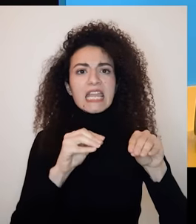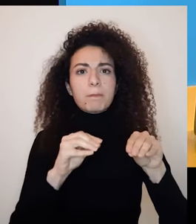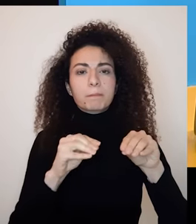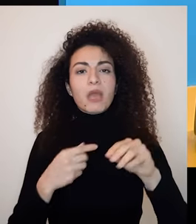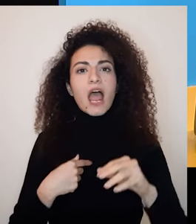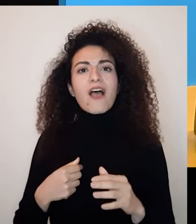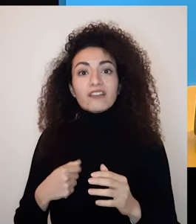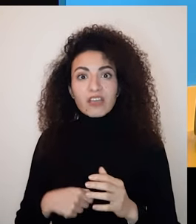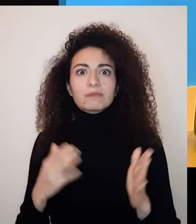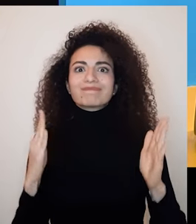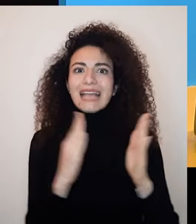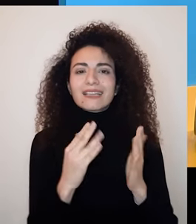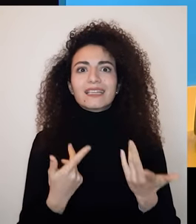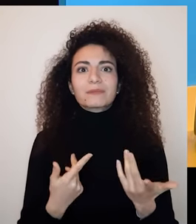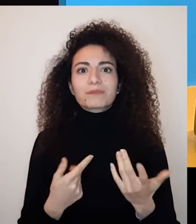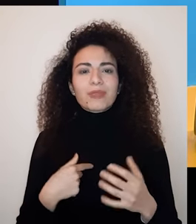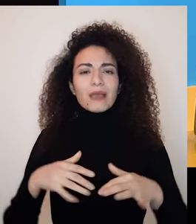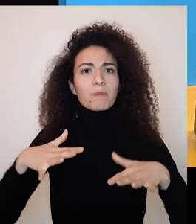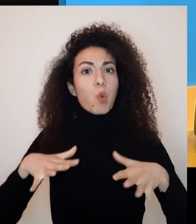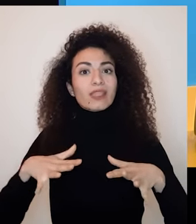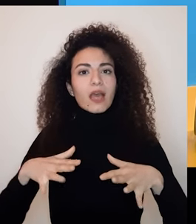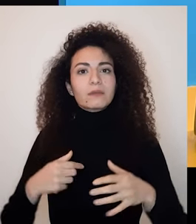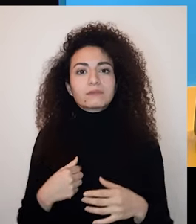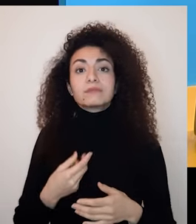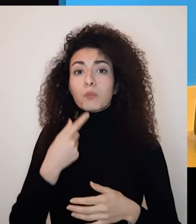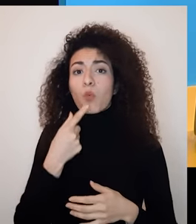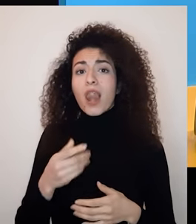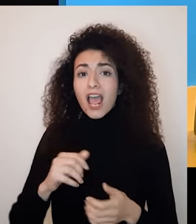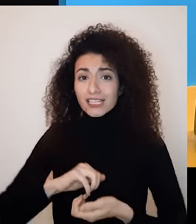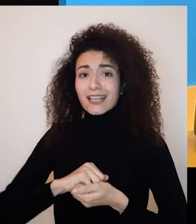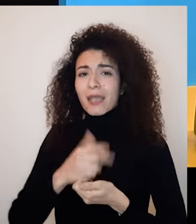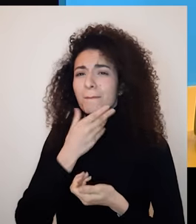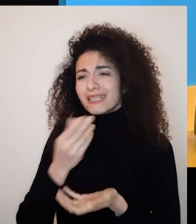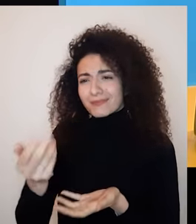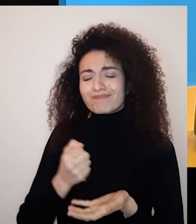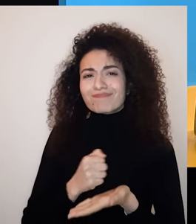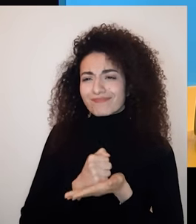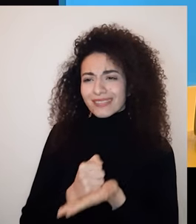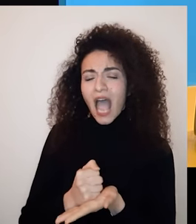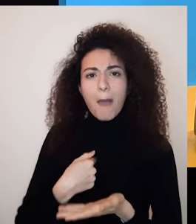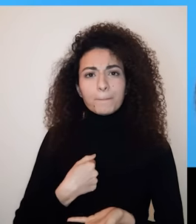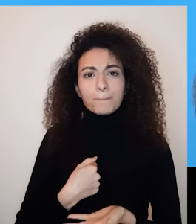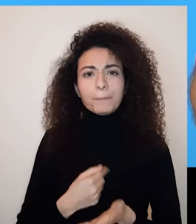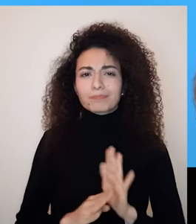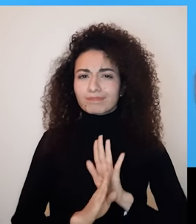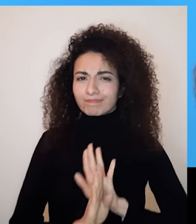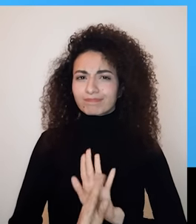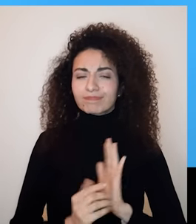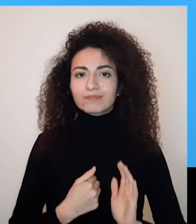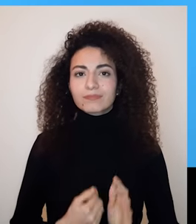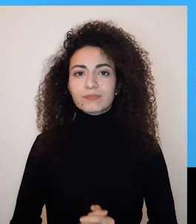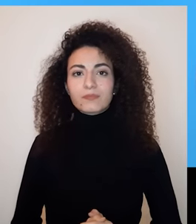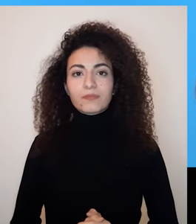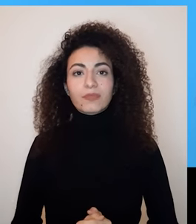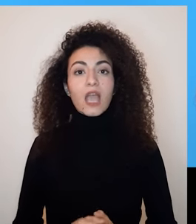محدد من صديق أو زميل لنفطر أنه بتحضر تقديم محاضرة بتشكل نوع من التحدي الأقلي ومشعر بشيء من القلق ممكن أطلب